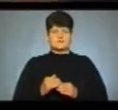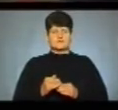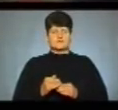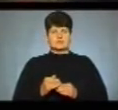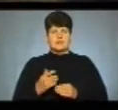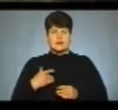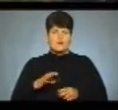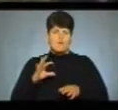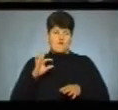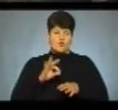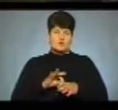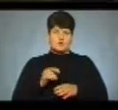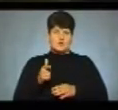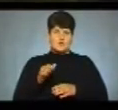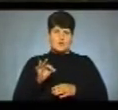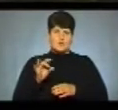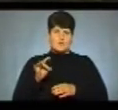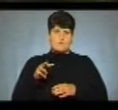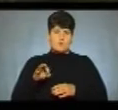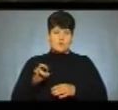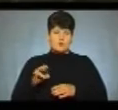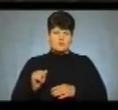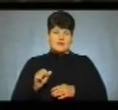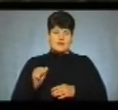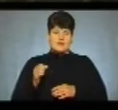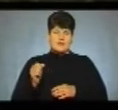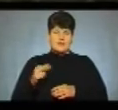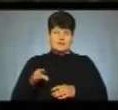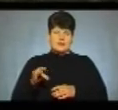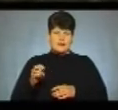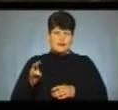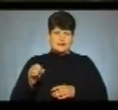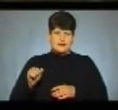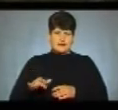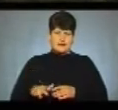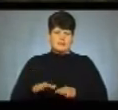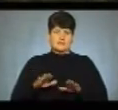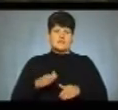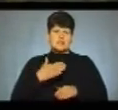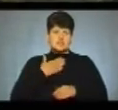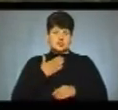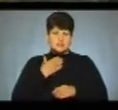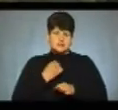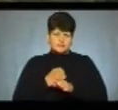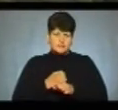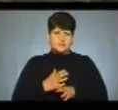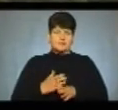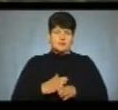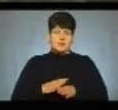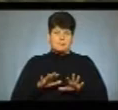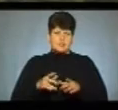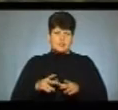Я вводила гормони, антигістамінні препарати, адреналін, місце вона ще і знеболювала, місце укусу.